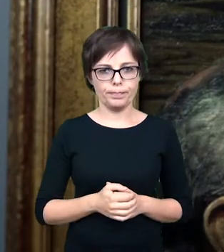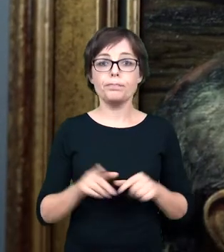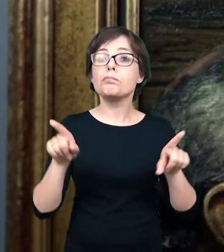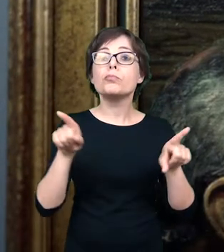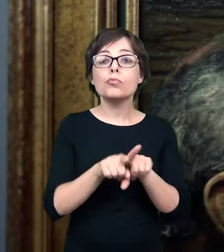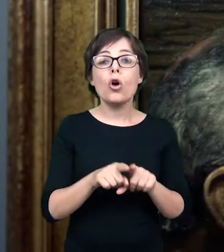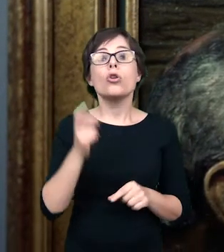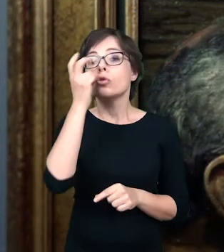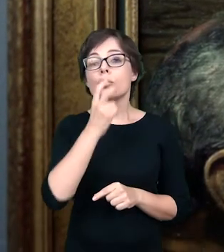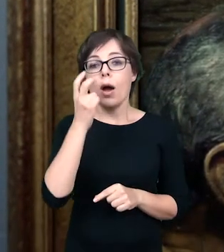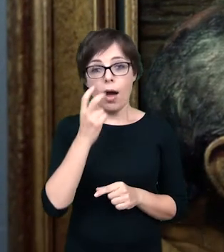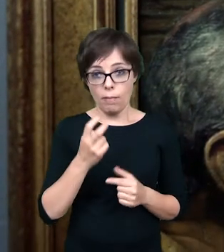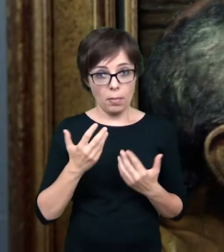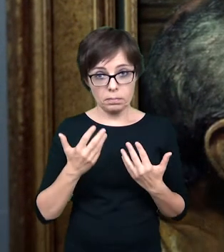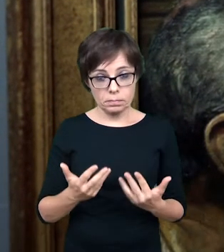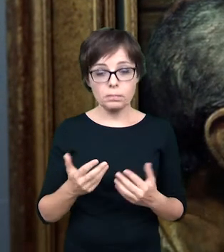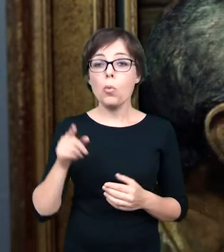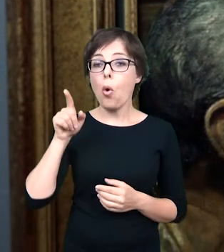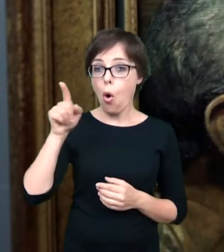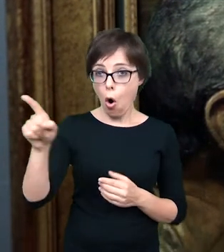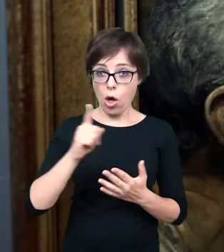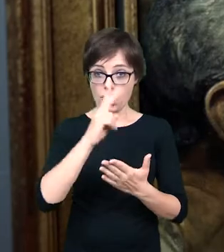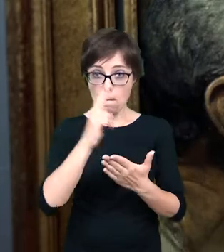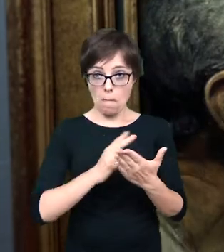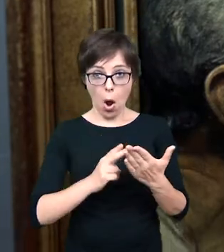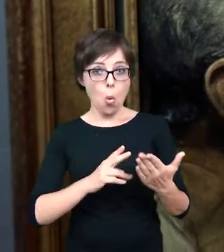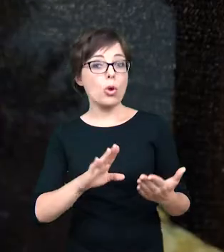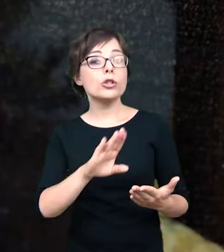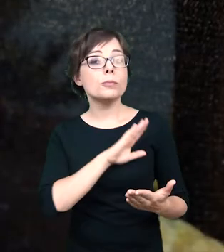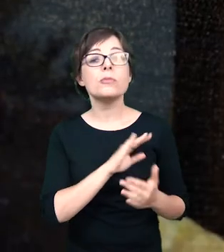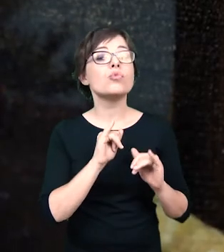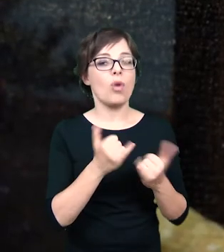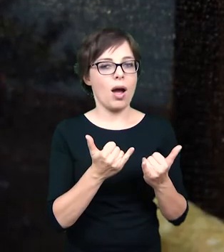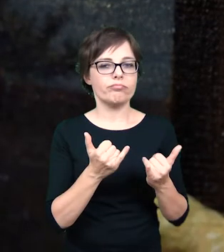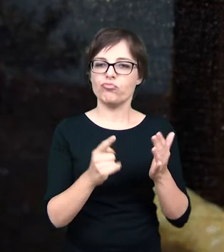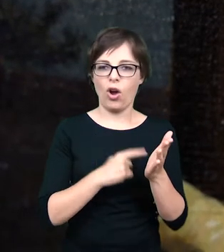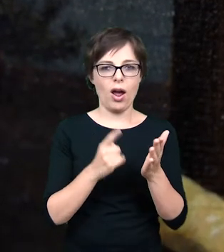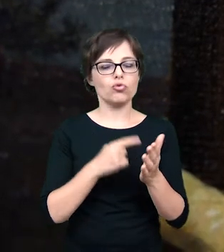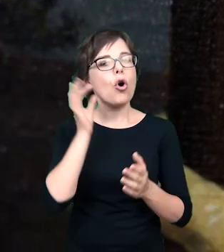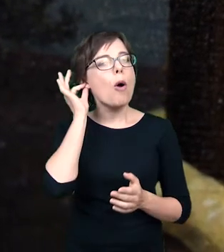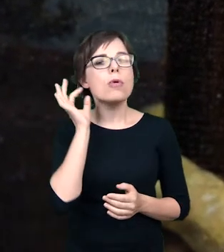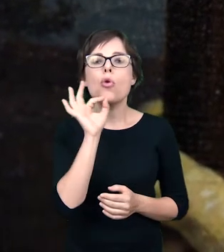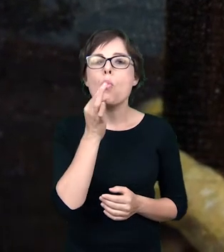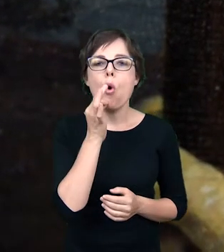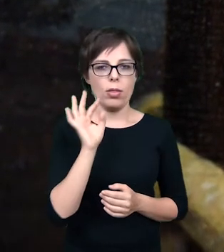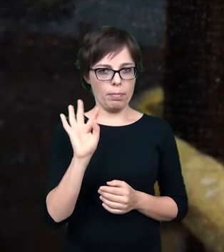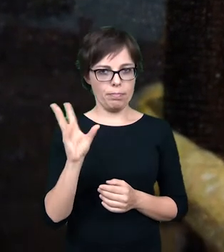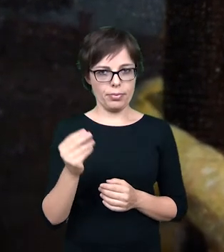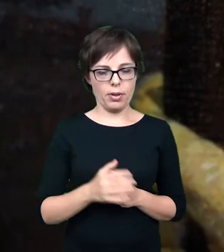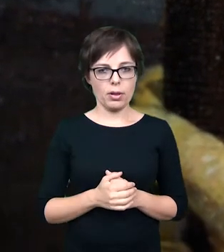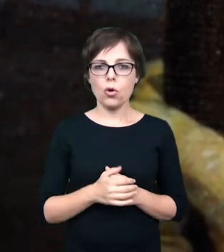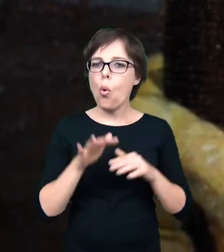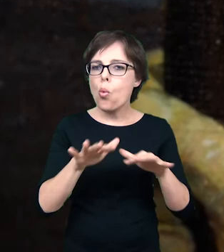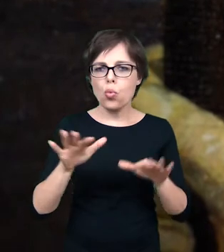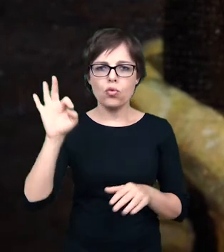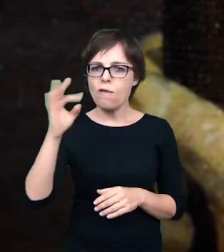śmierć maluje pod postacią młodej, pięknej kobiety. Na wielu jego obrazach, nawet jeśli nie noszą tytułu